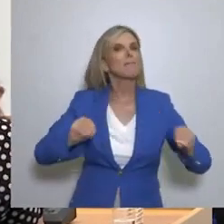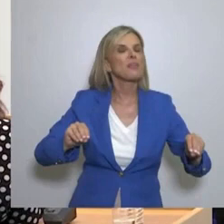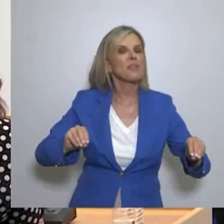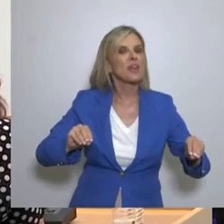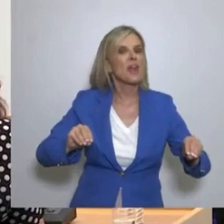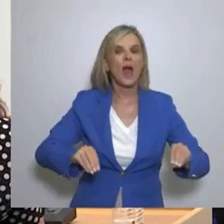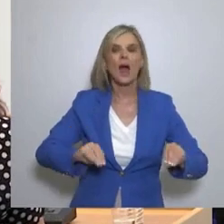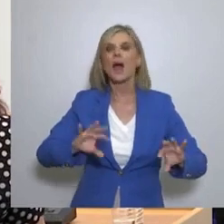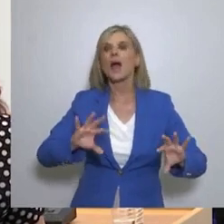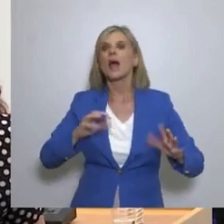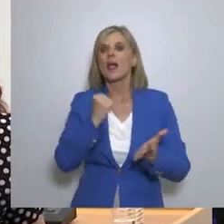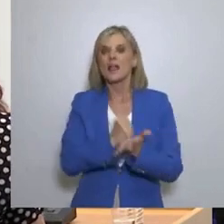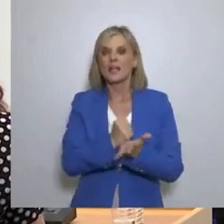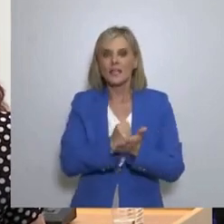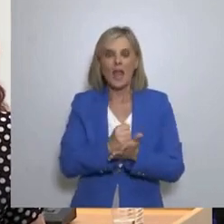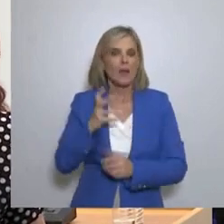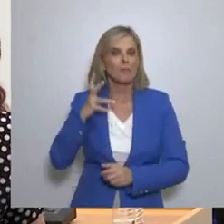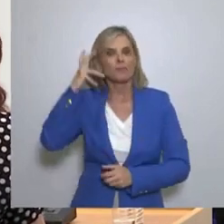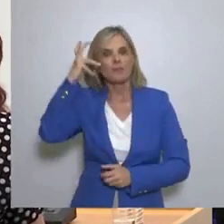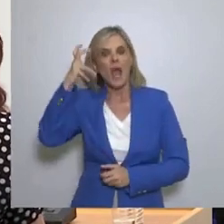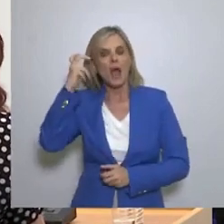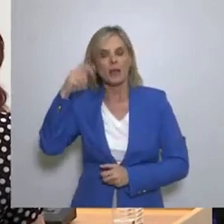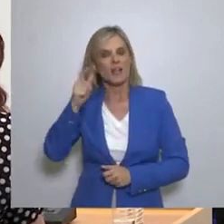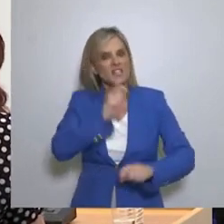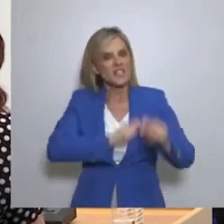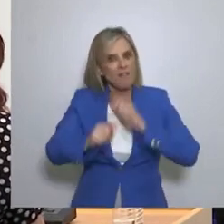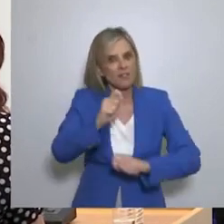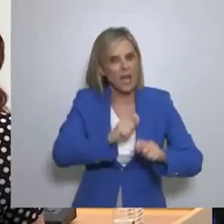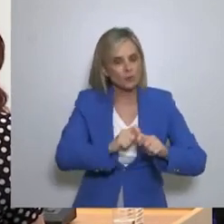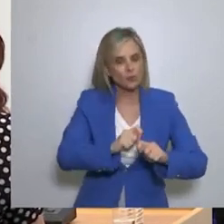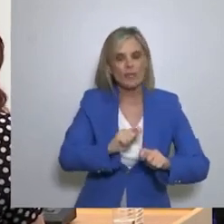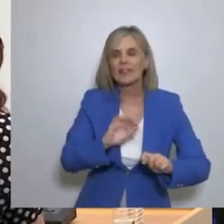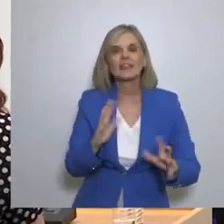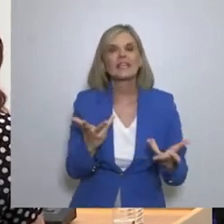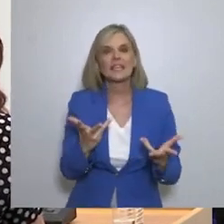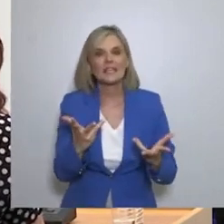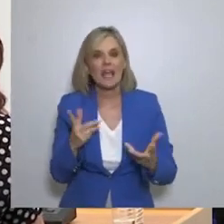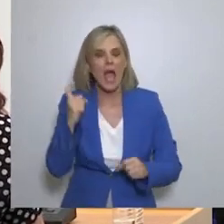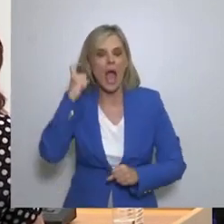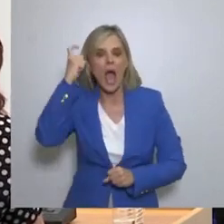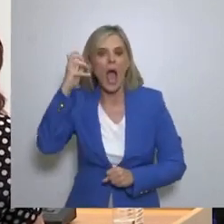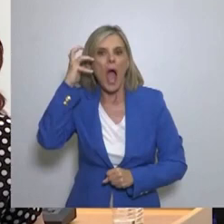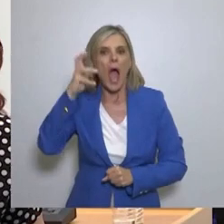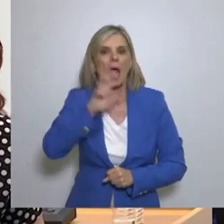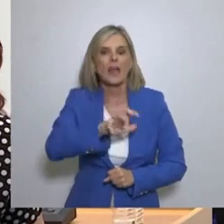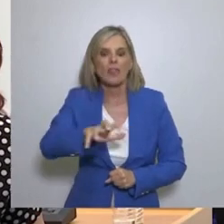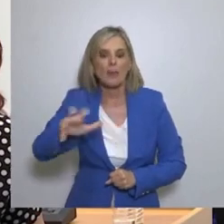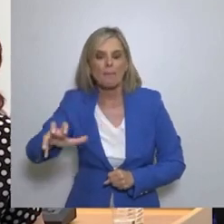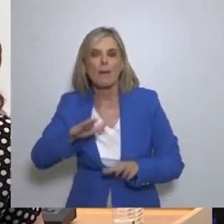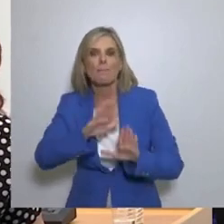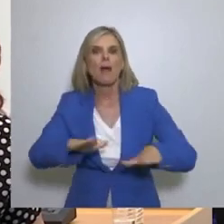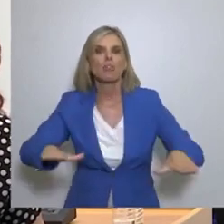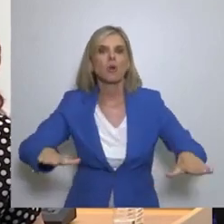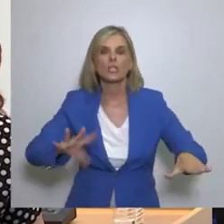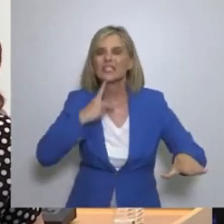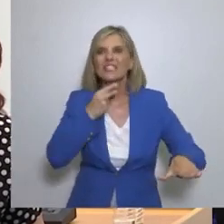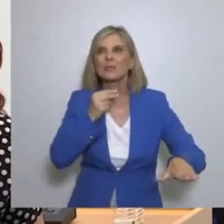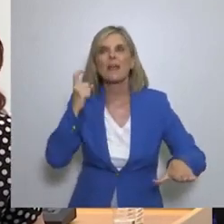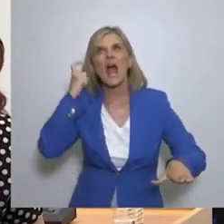ελλάνια μάθηση Στις ακαδημίες παιδών Τι εννοείτε με αυτό Μπορείτε να το διευκρινίσετε Κύριε Μενικί